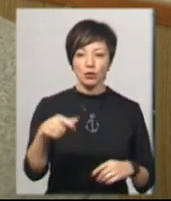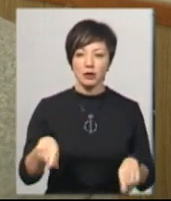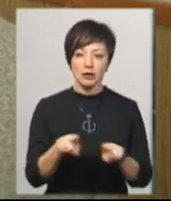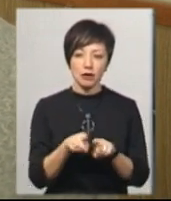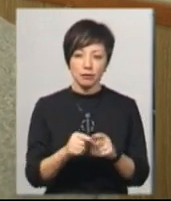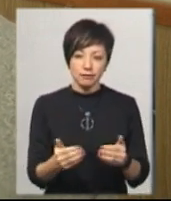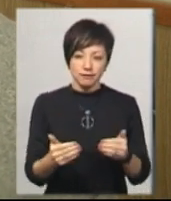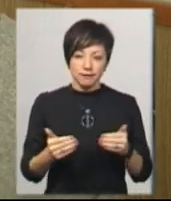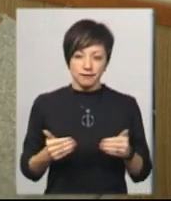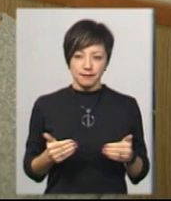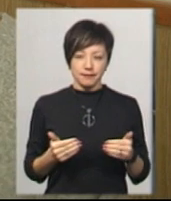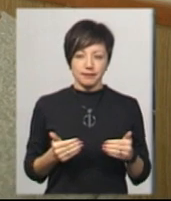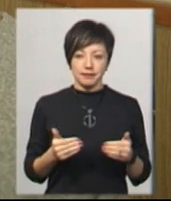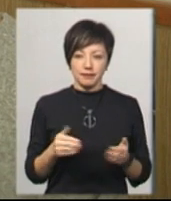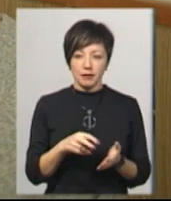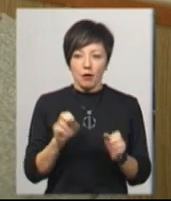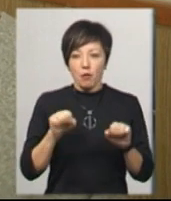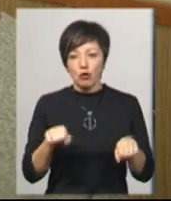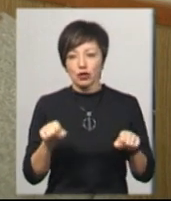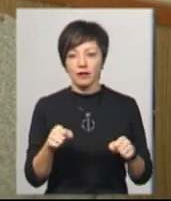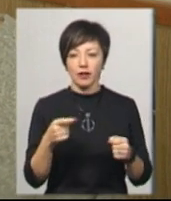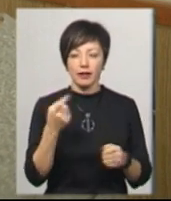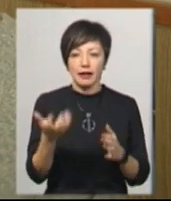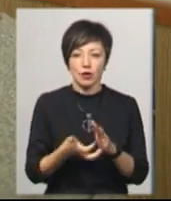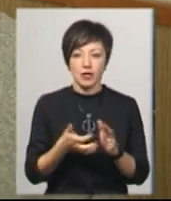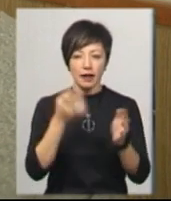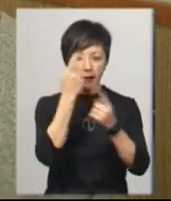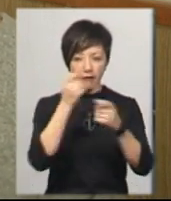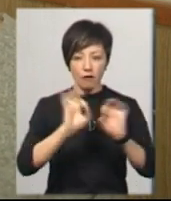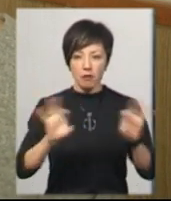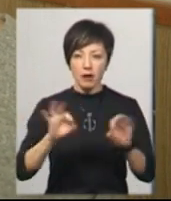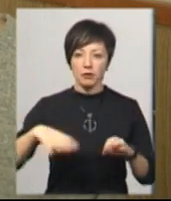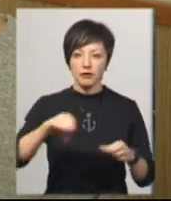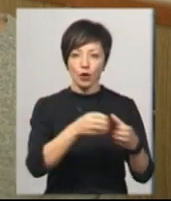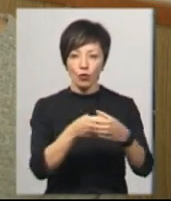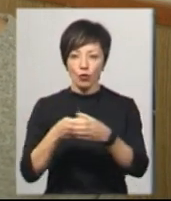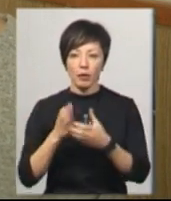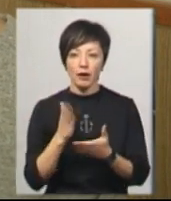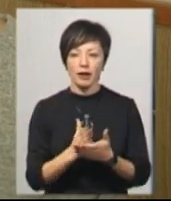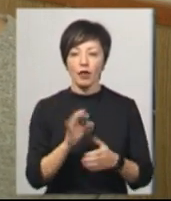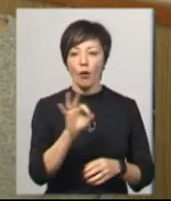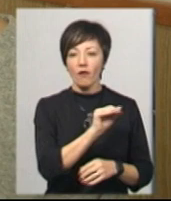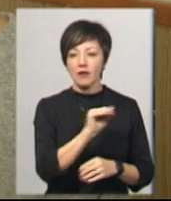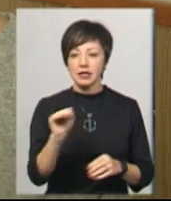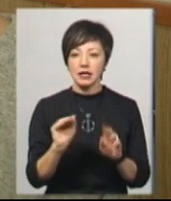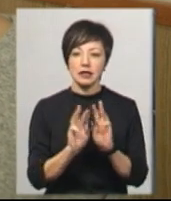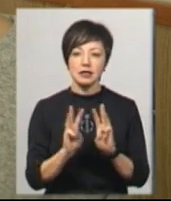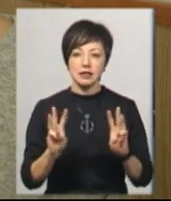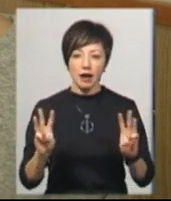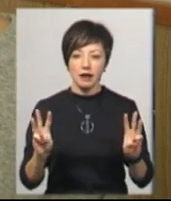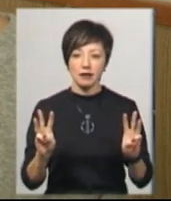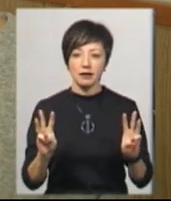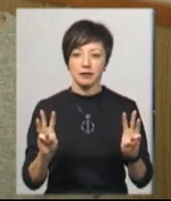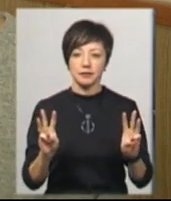дають заднє поки що. Можливо, що недостатньо інформування, хоча інформація вже по всіх групах є, і на офіційних сайтах